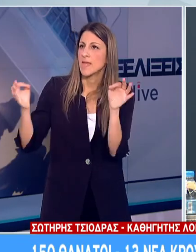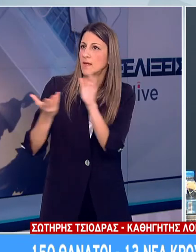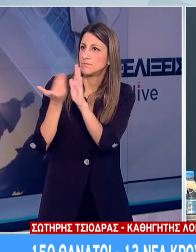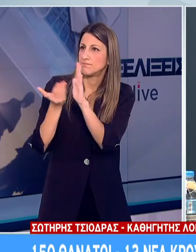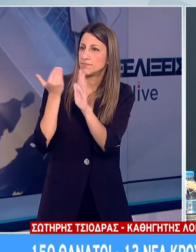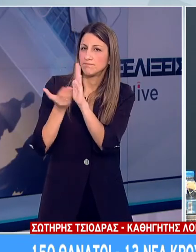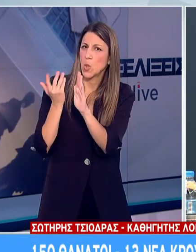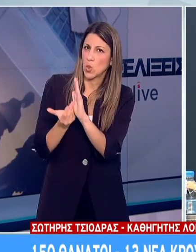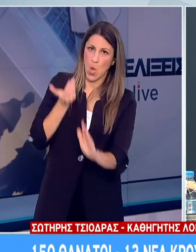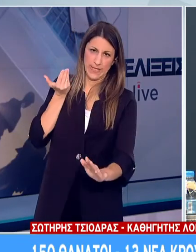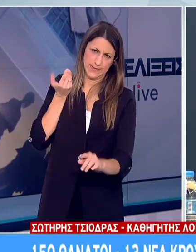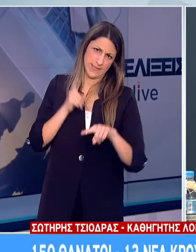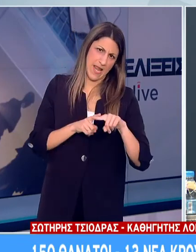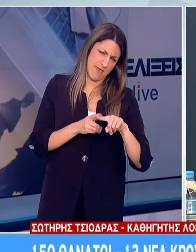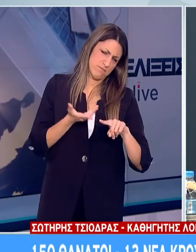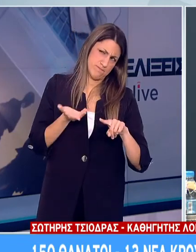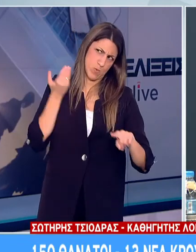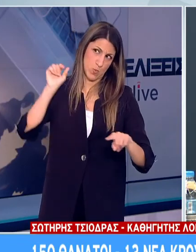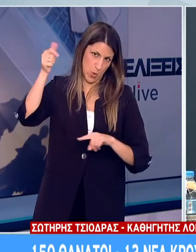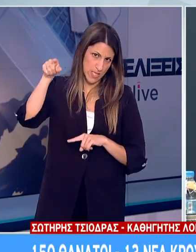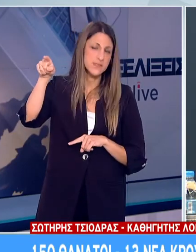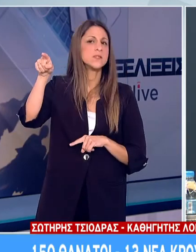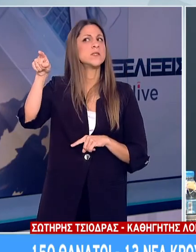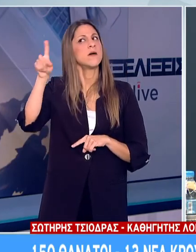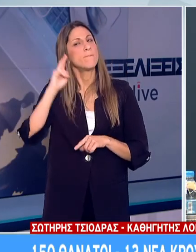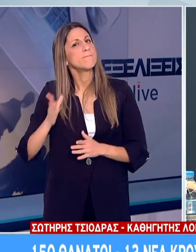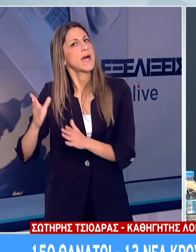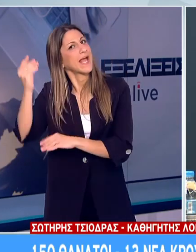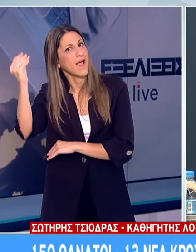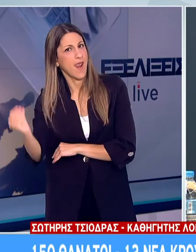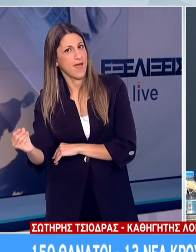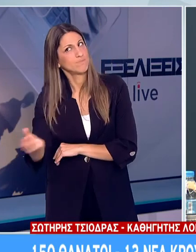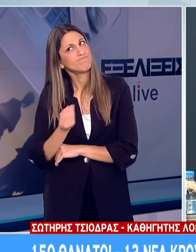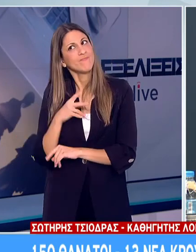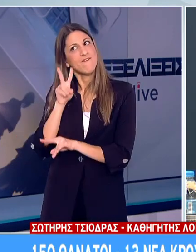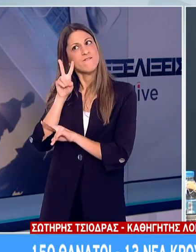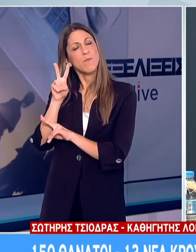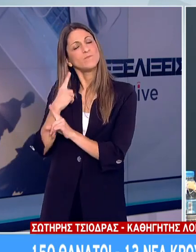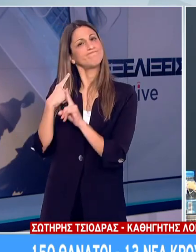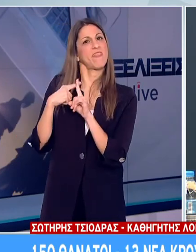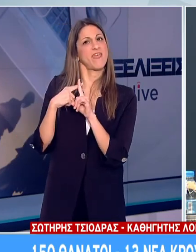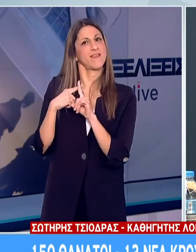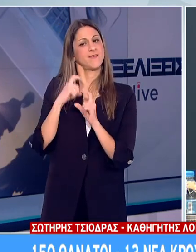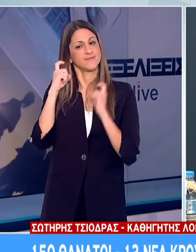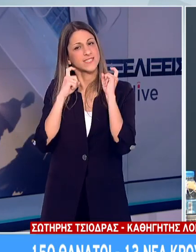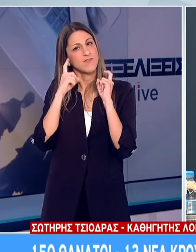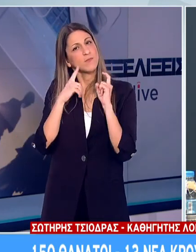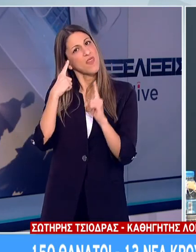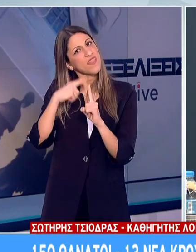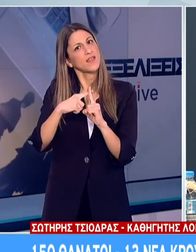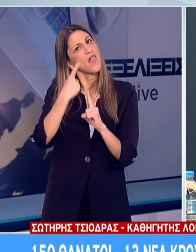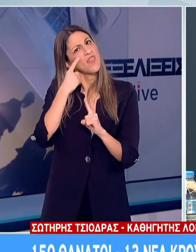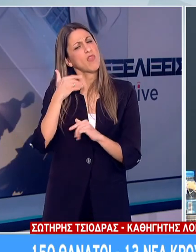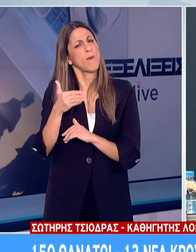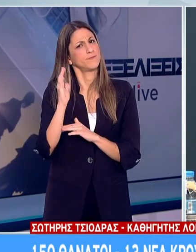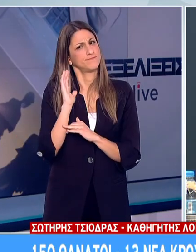πιο νωρίς από εμάς είναι σε σχετικά καλό δρόμο και αυτό μας δίνει μια καλή αίσθηση για τη συνέχεια θα δούμε όμως